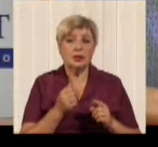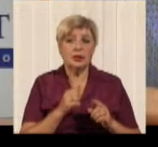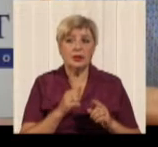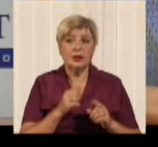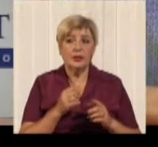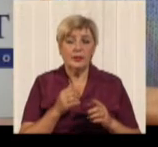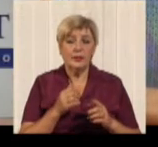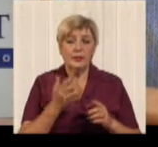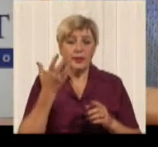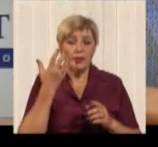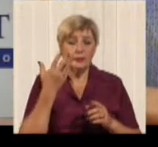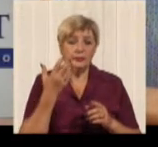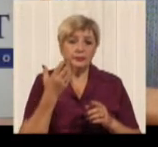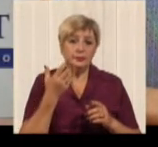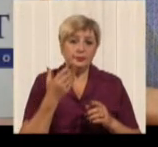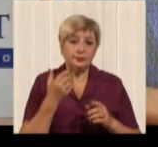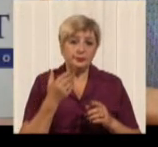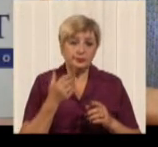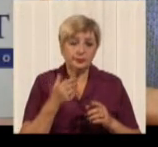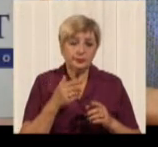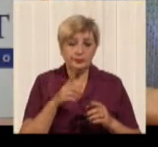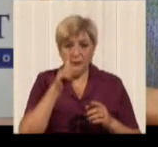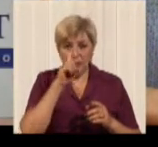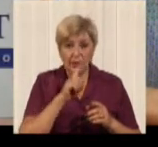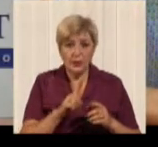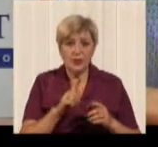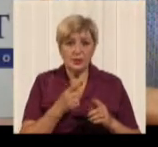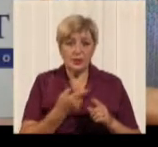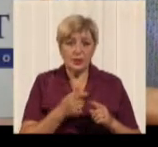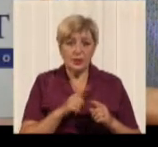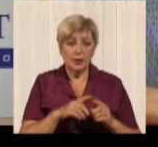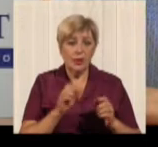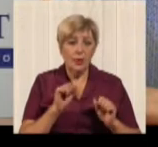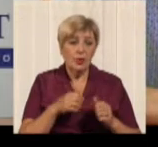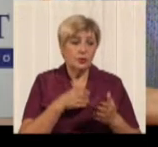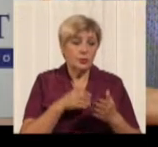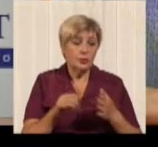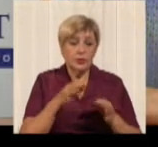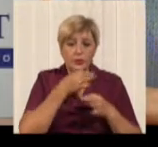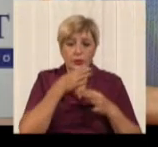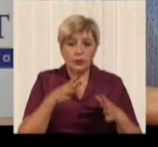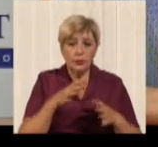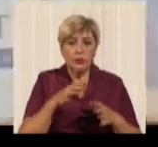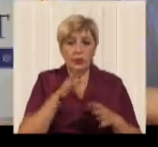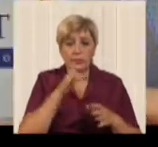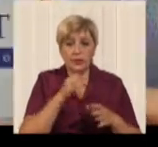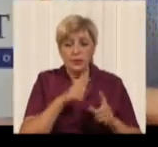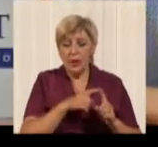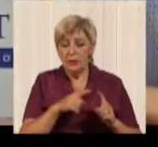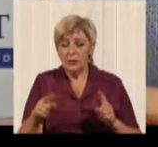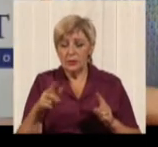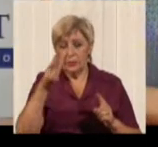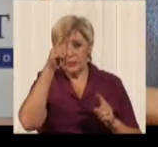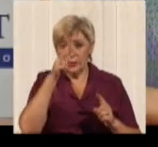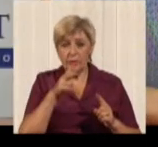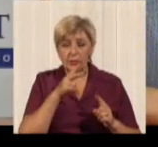годовому періоду. Трехмісячний, це можна приобрести билет в любое время і со сроком на три місяца. Трехмісяцний мост